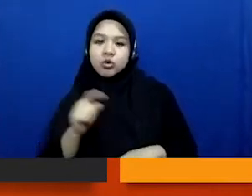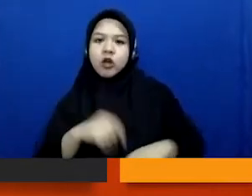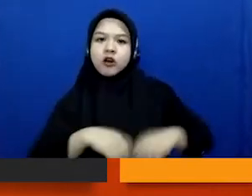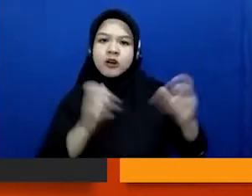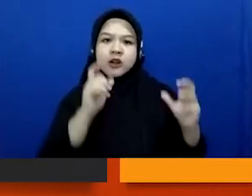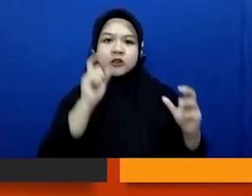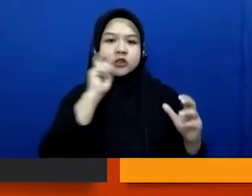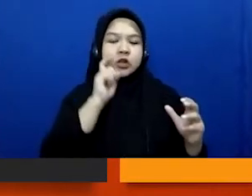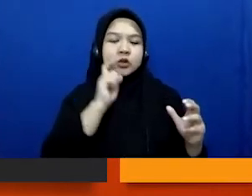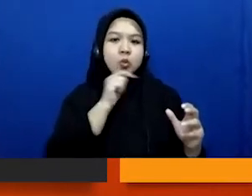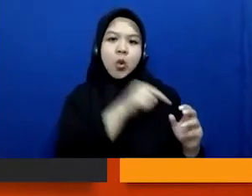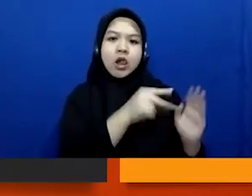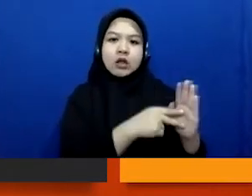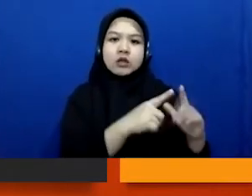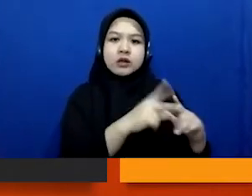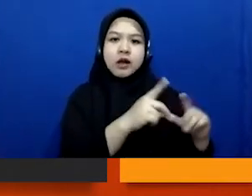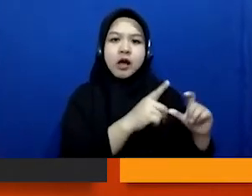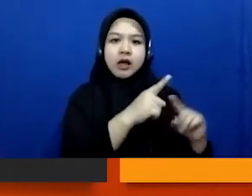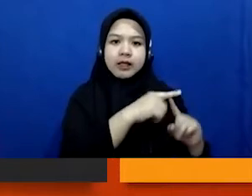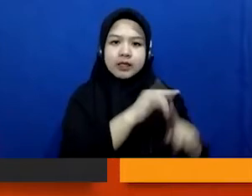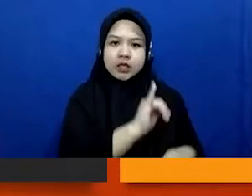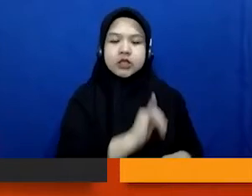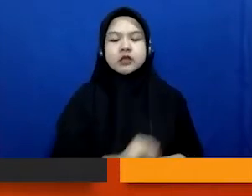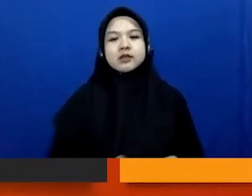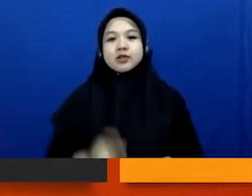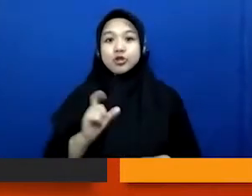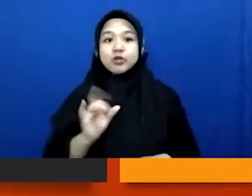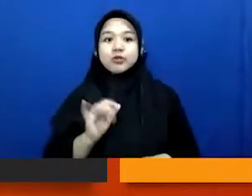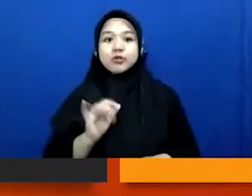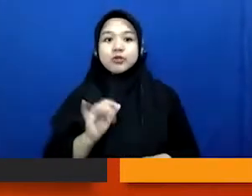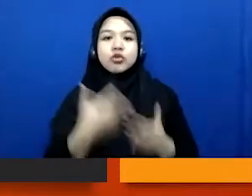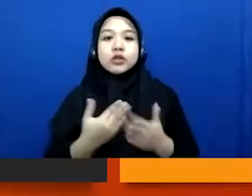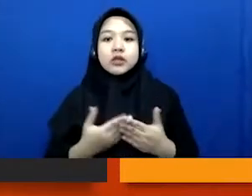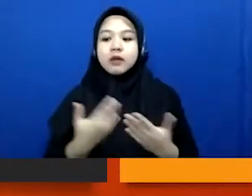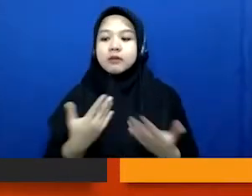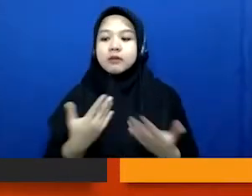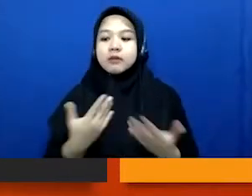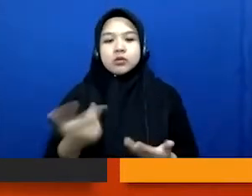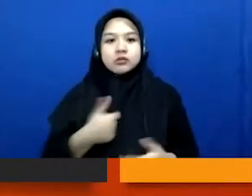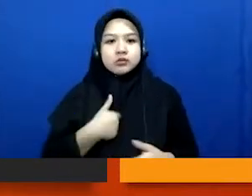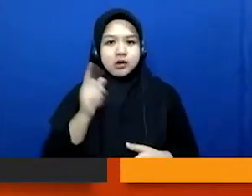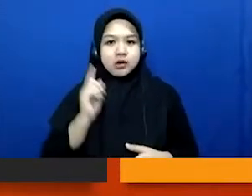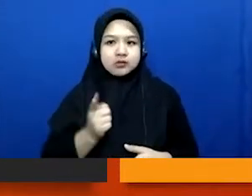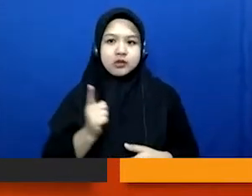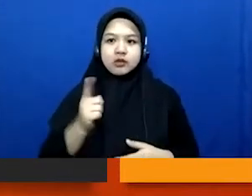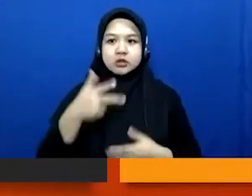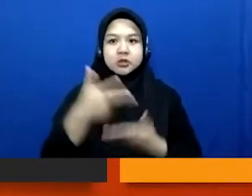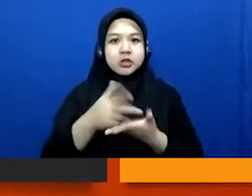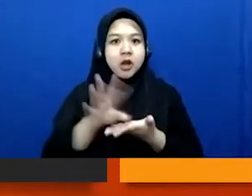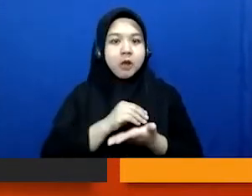seksual terhadap narti misalnya nah buktinya apa oh saya punya rekaman CCTV nih